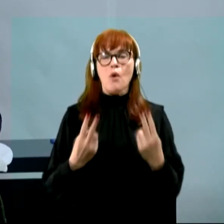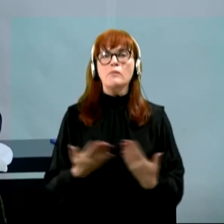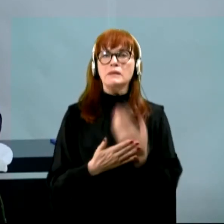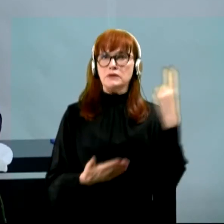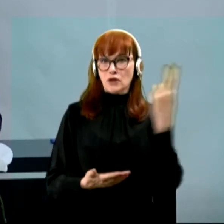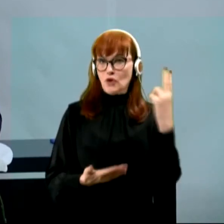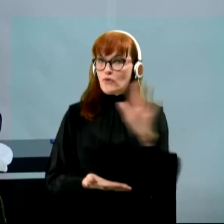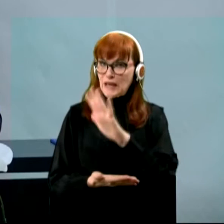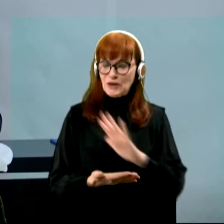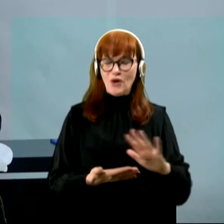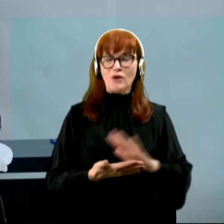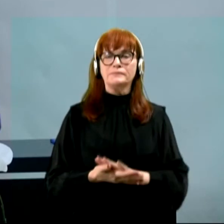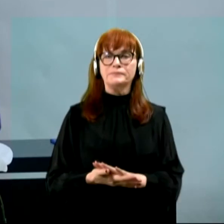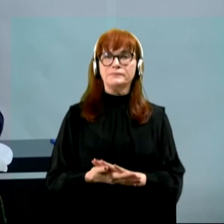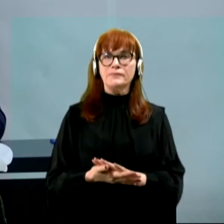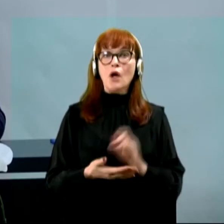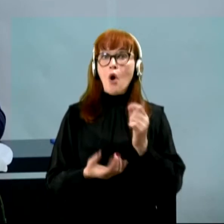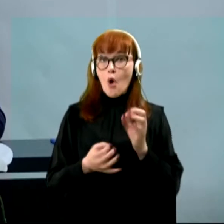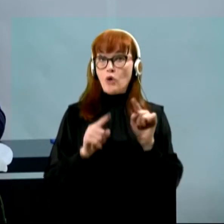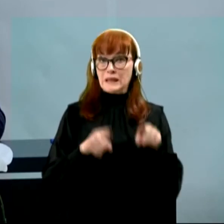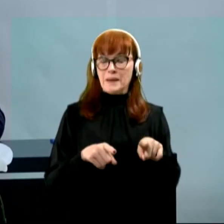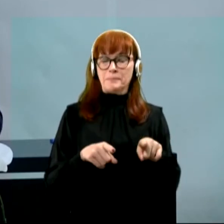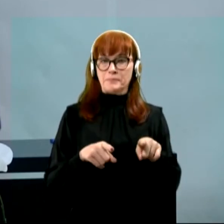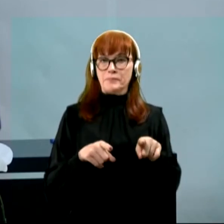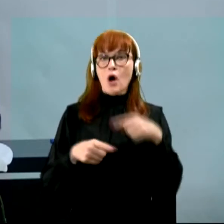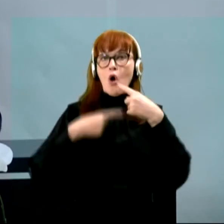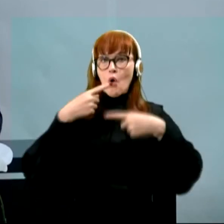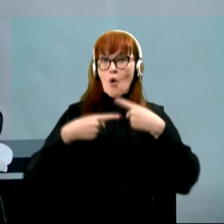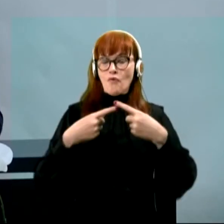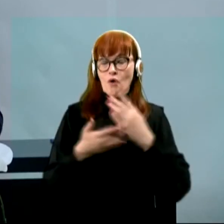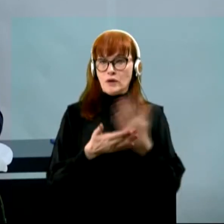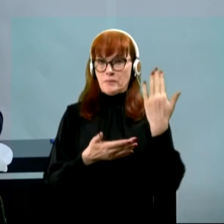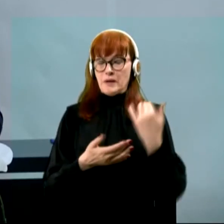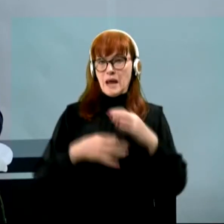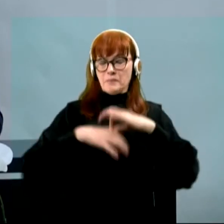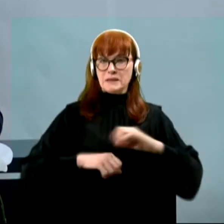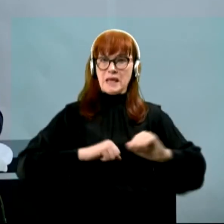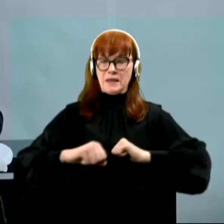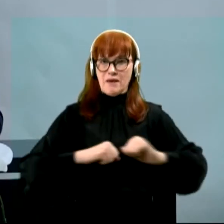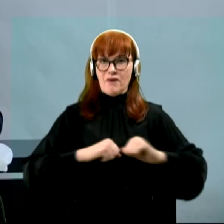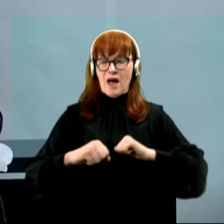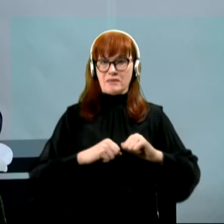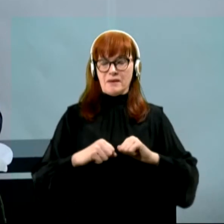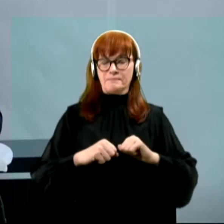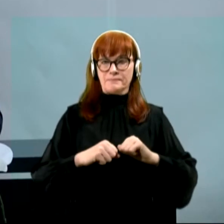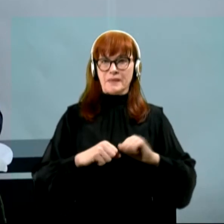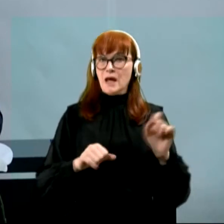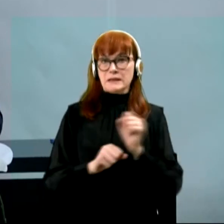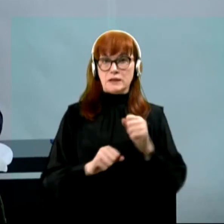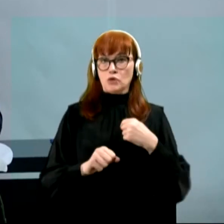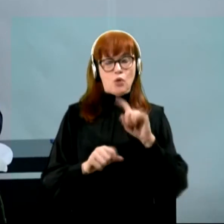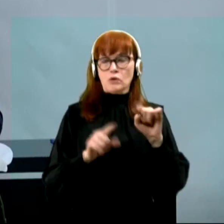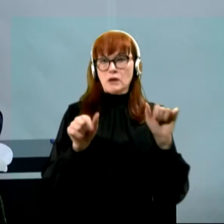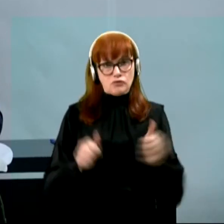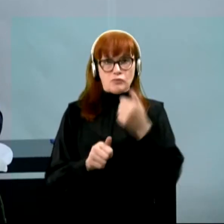Slovenijo. O njih je govoril prej predsednih vlade, zato se jaz tega ne bom